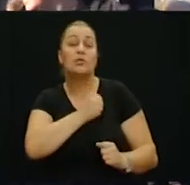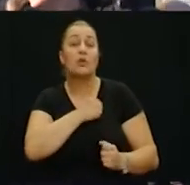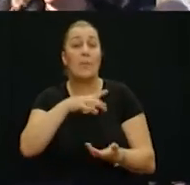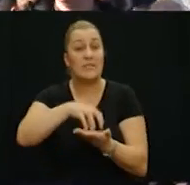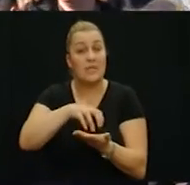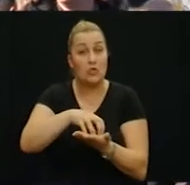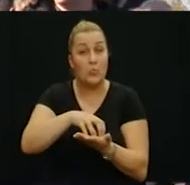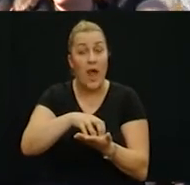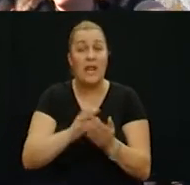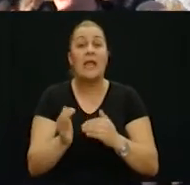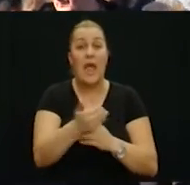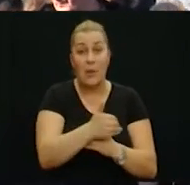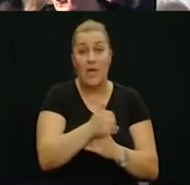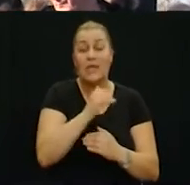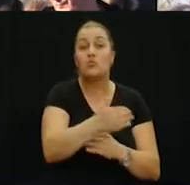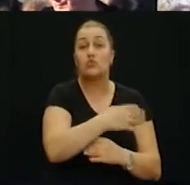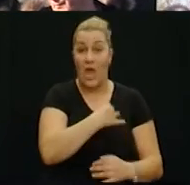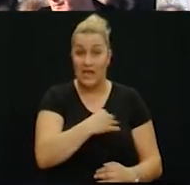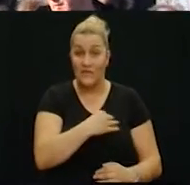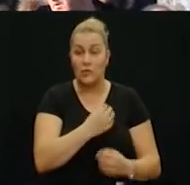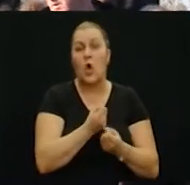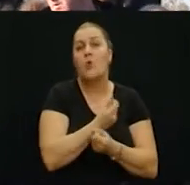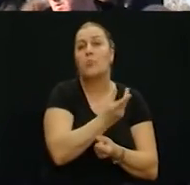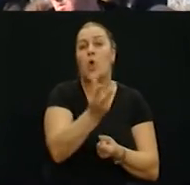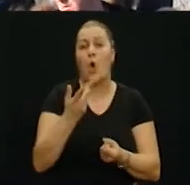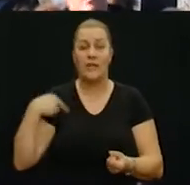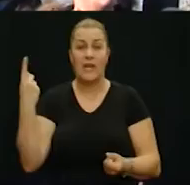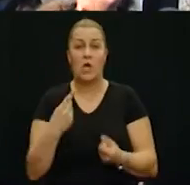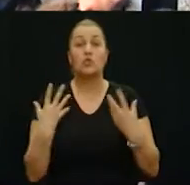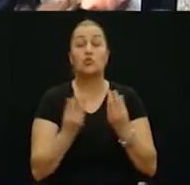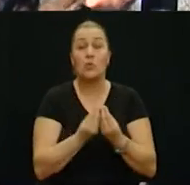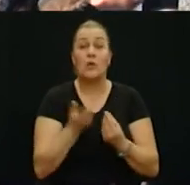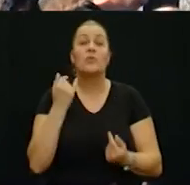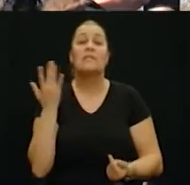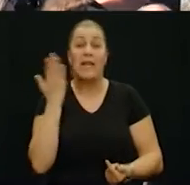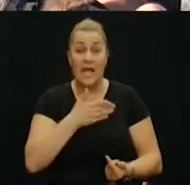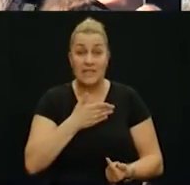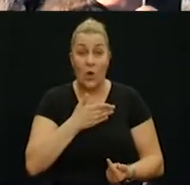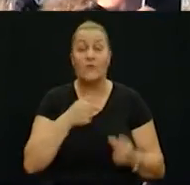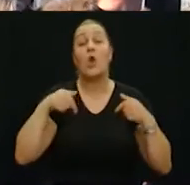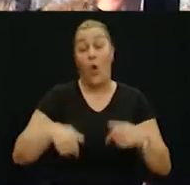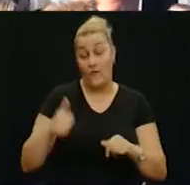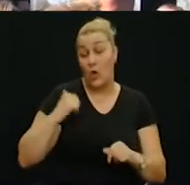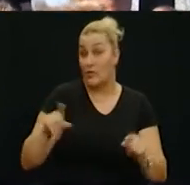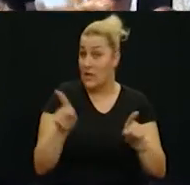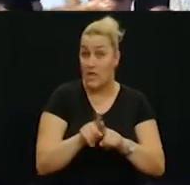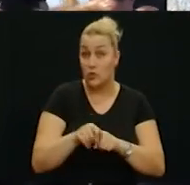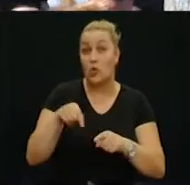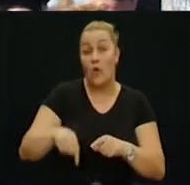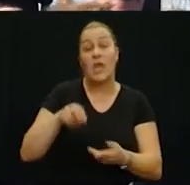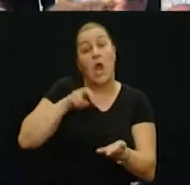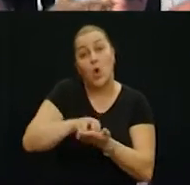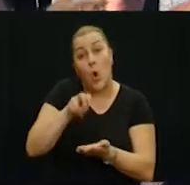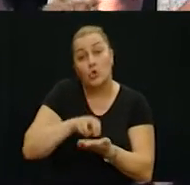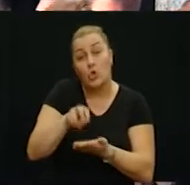županija, naša Dalmacija i Južna Hrvatska i kao što ste rekli brojni su naši sunarodnjaci iz Hercegovine i ove godine ovdje